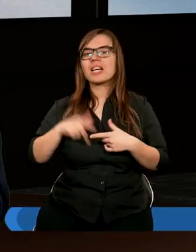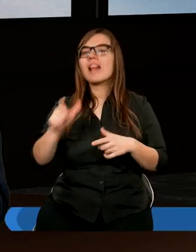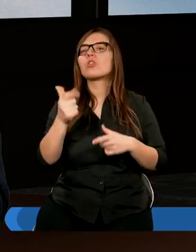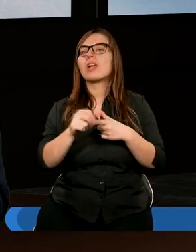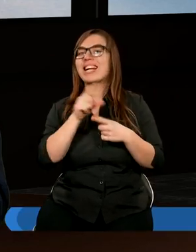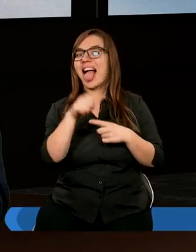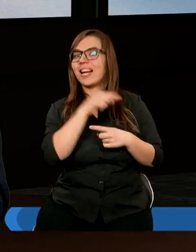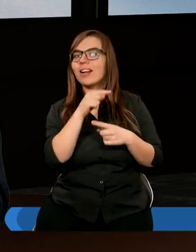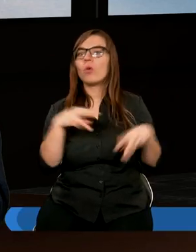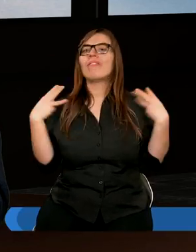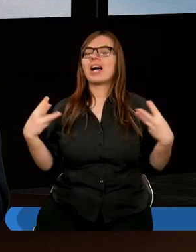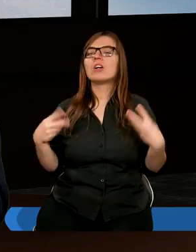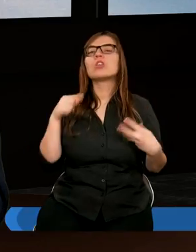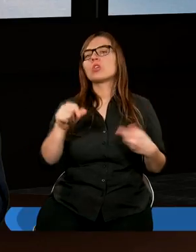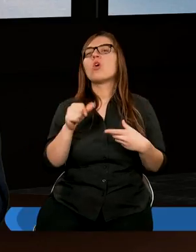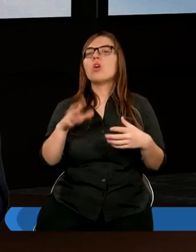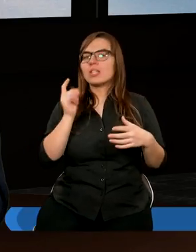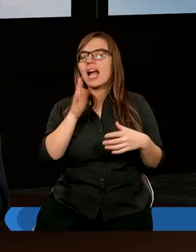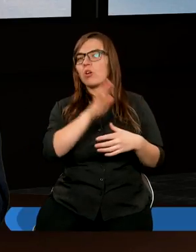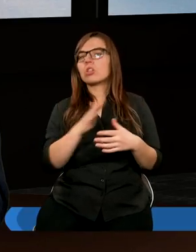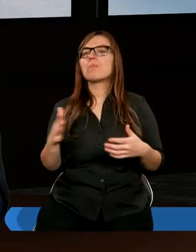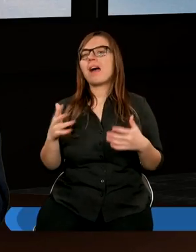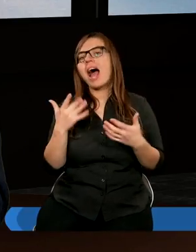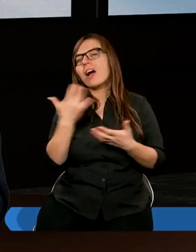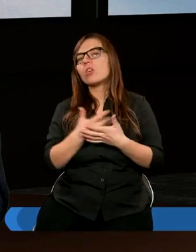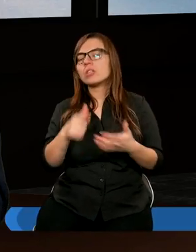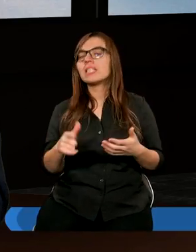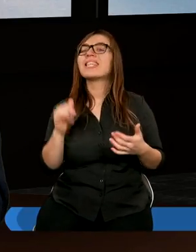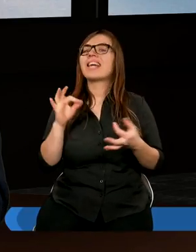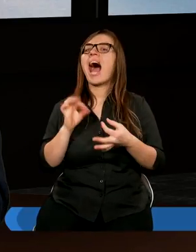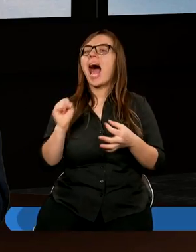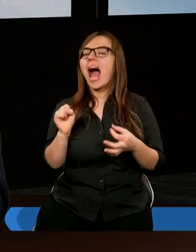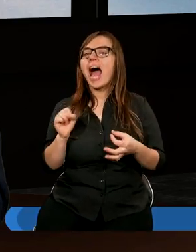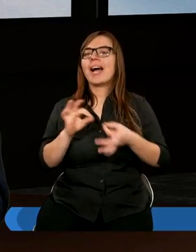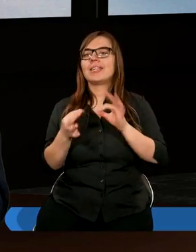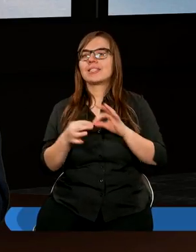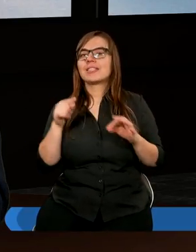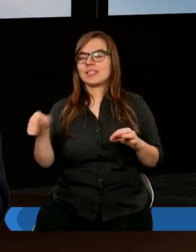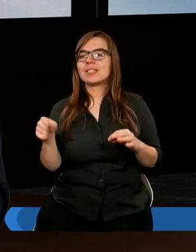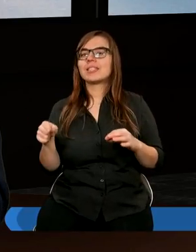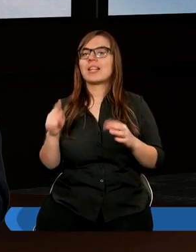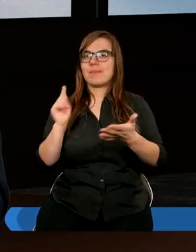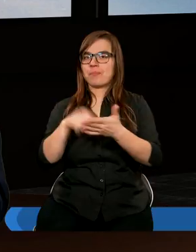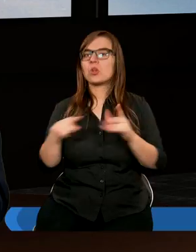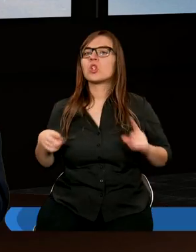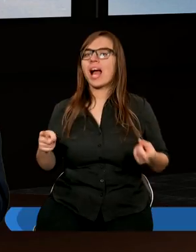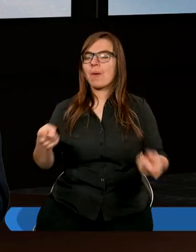jest dla niego ważne, to osiągnie ten końcowy cel. Gdy w tym jego działaniu